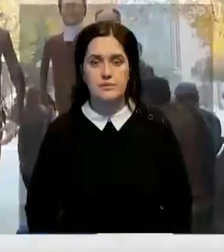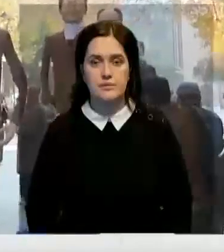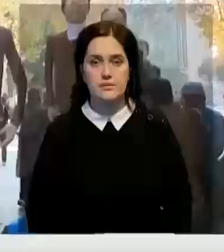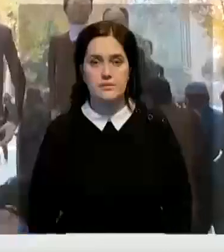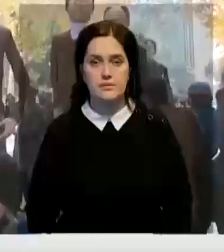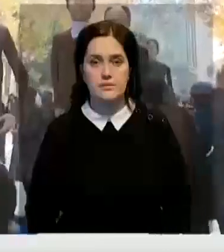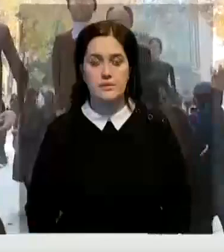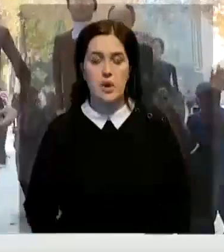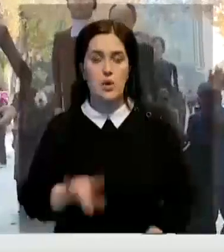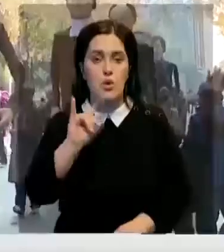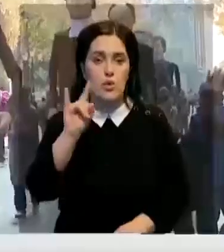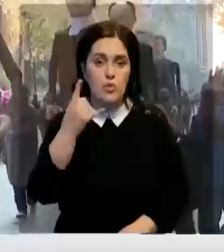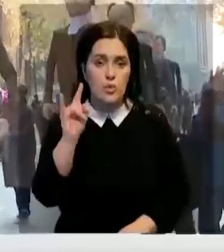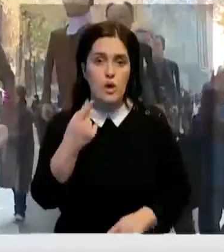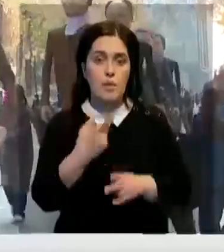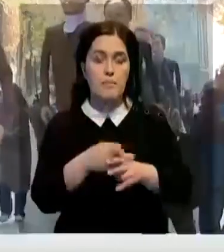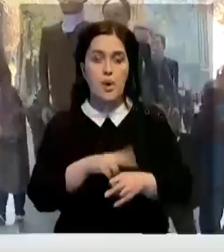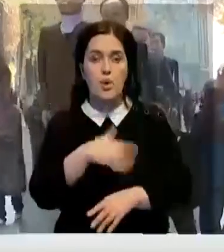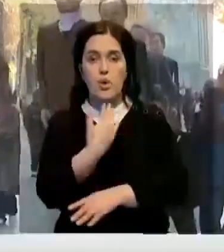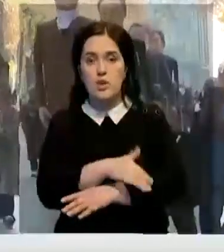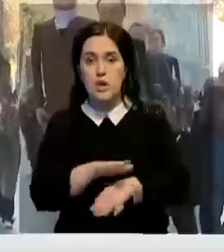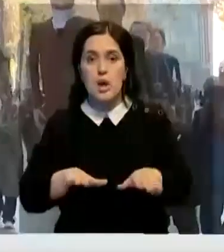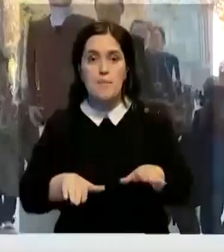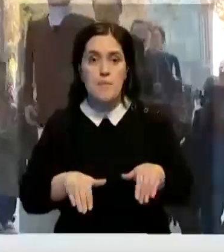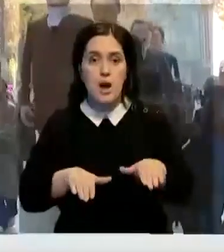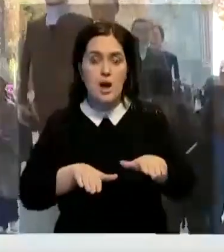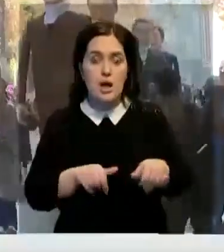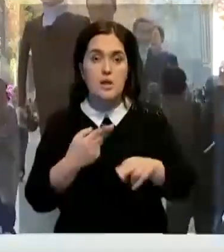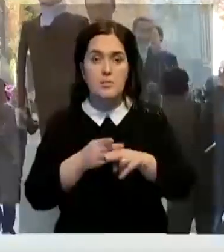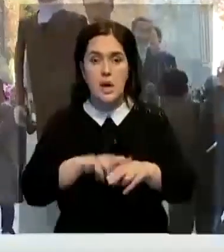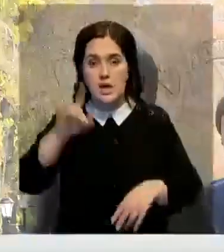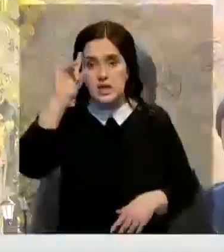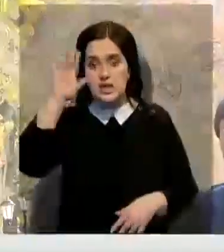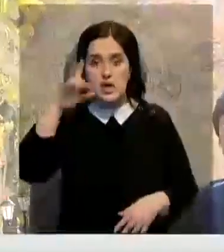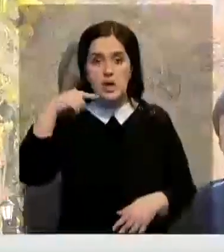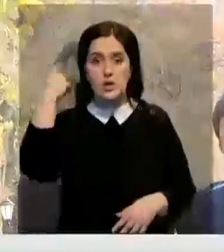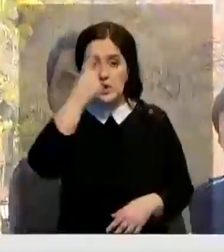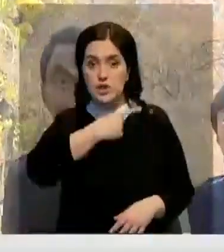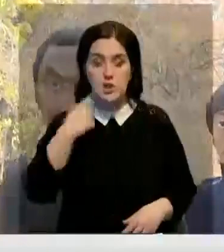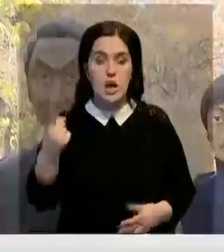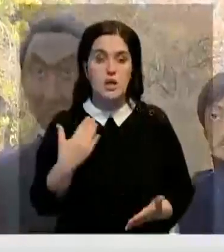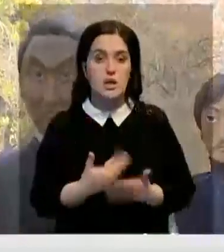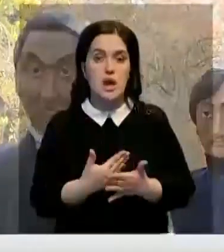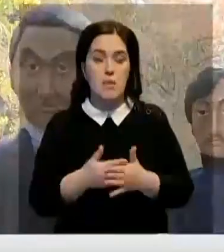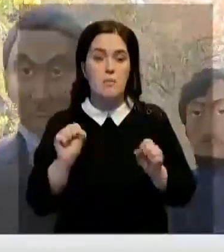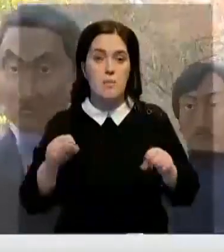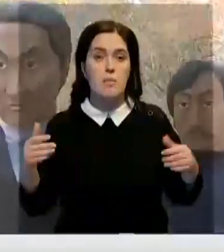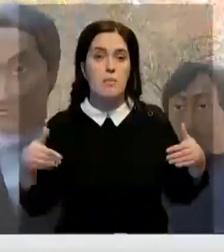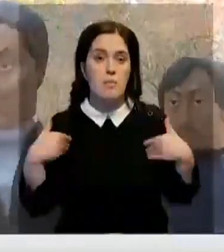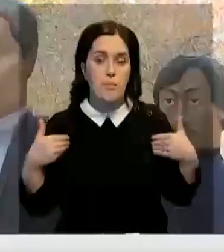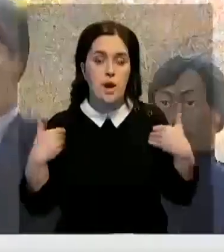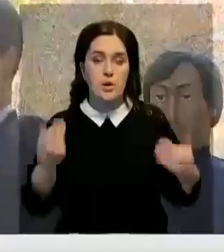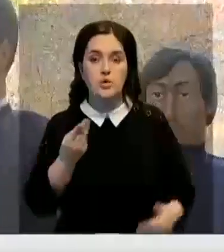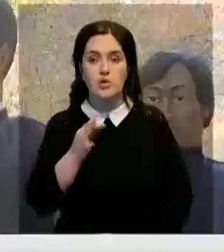Огромные куклы – главные герои уличного парада. С троем идут известные личности. Здесь, например, можно поздороваться с Шуканом